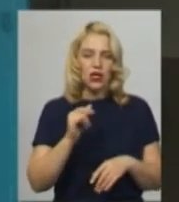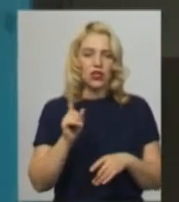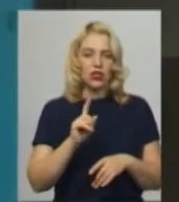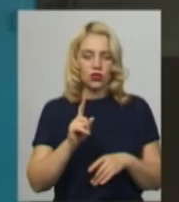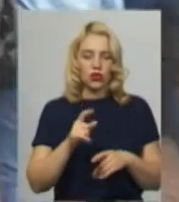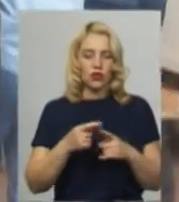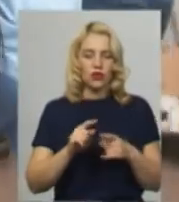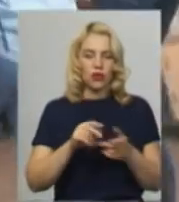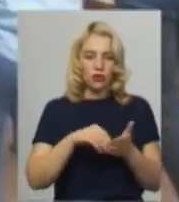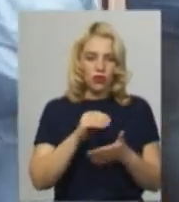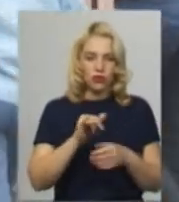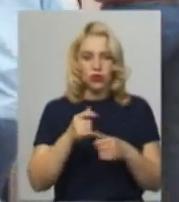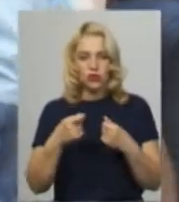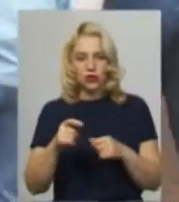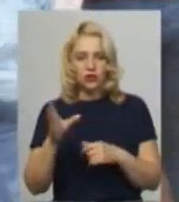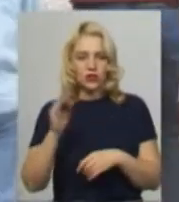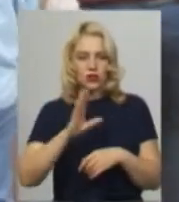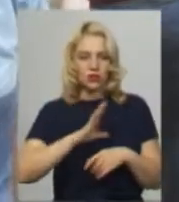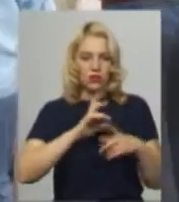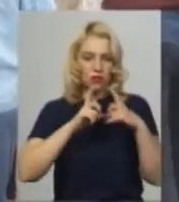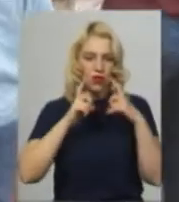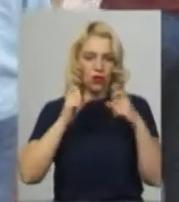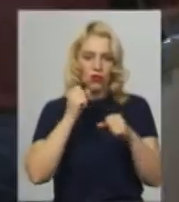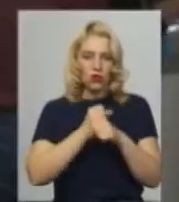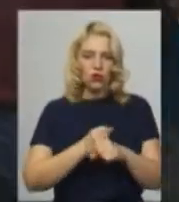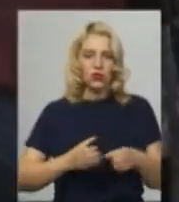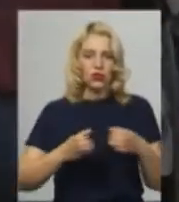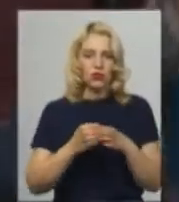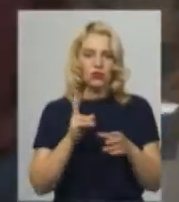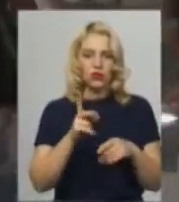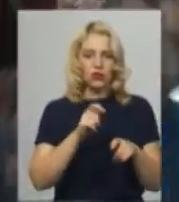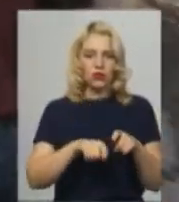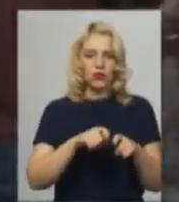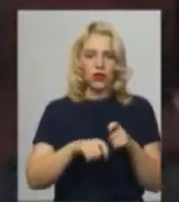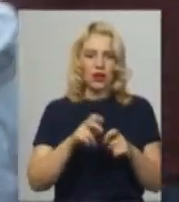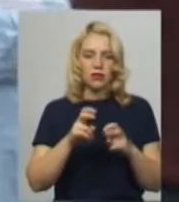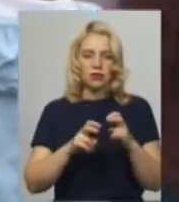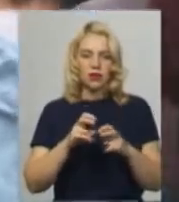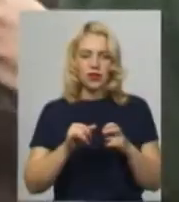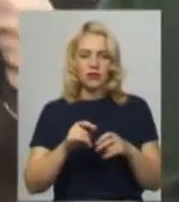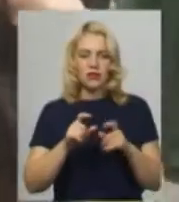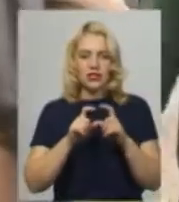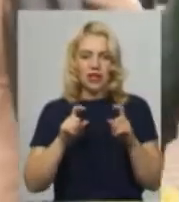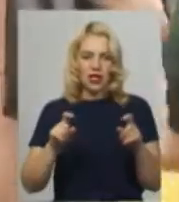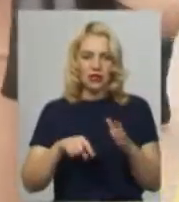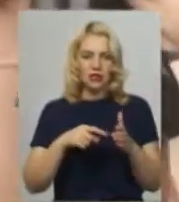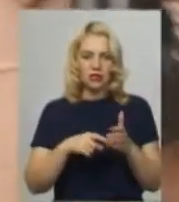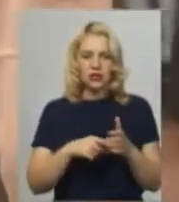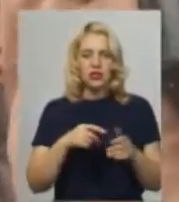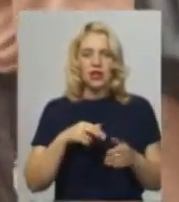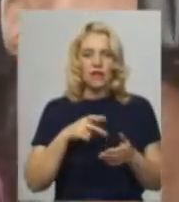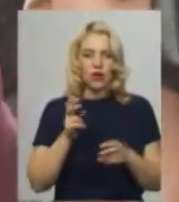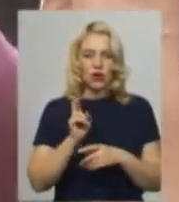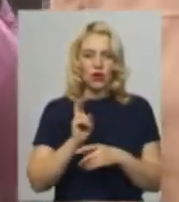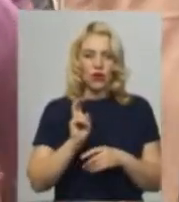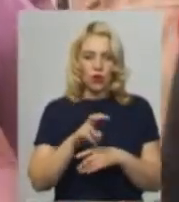всі були в масочках. До робочої групи, яка перевіряє підприємства та заклади міста на дотримання карантинних вимог, входять представники